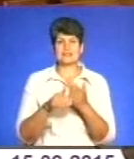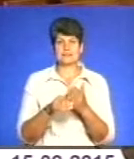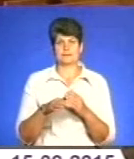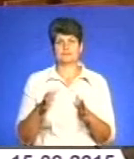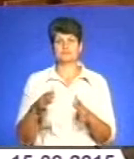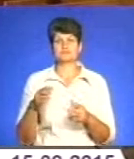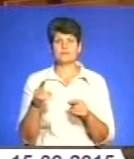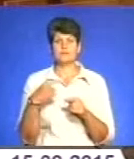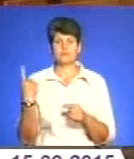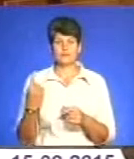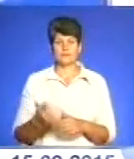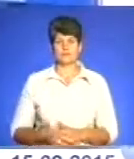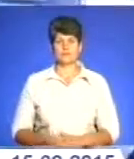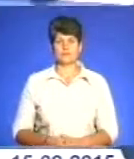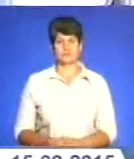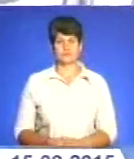в краї.